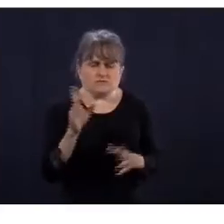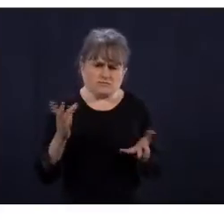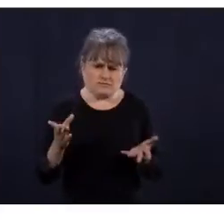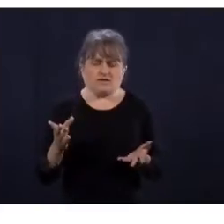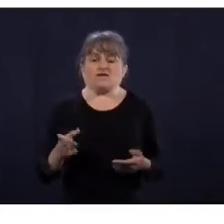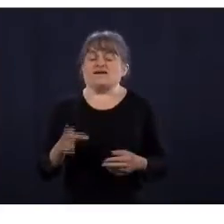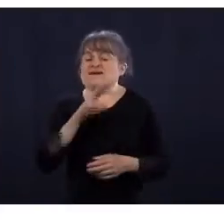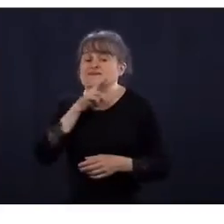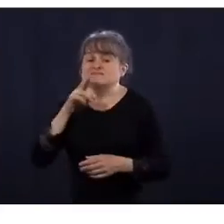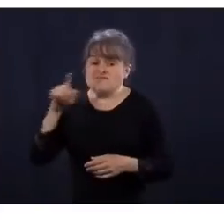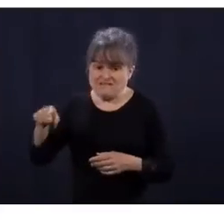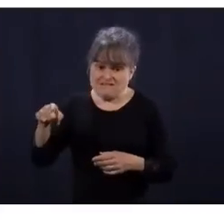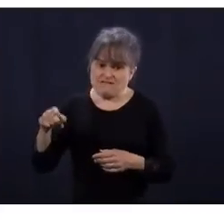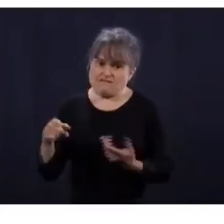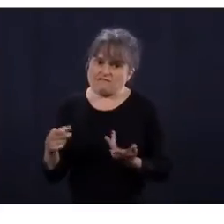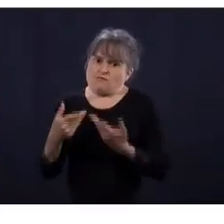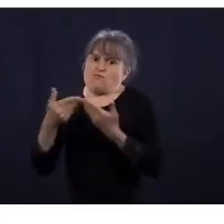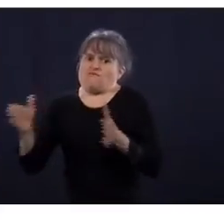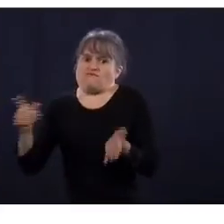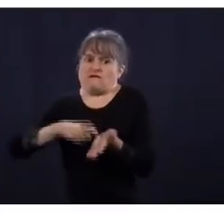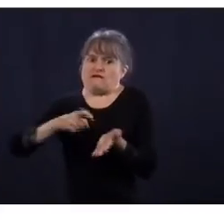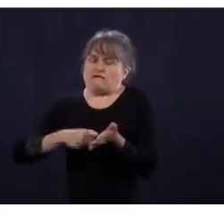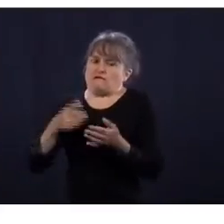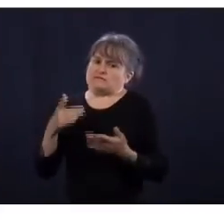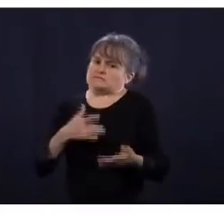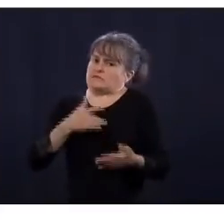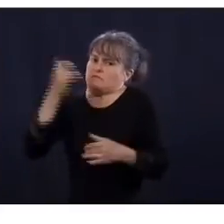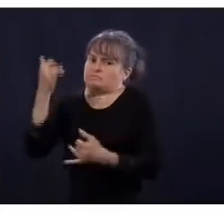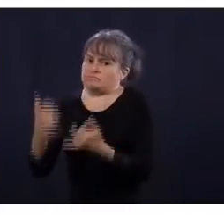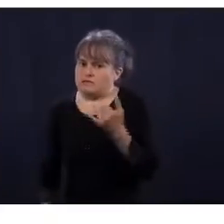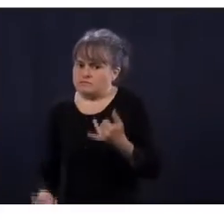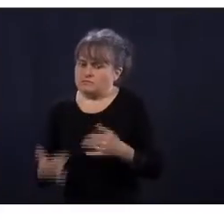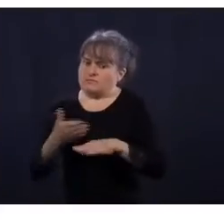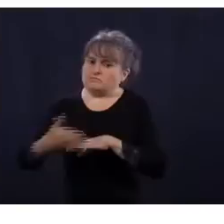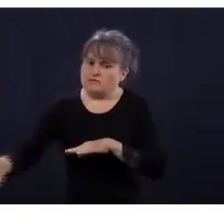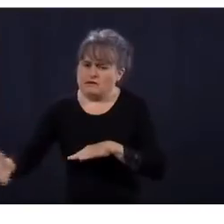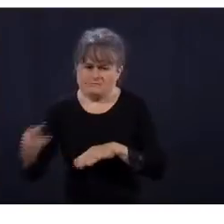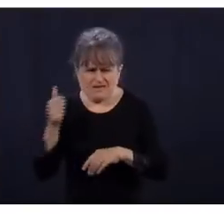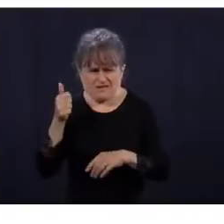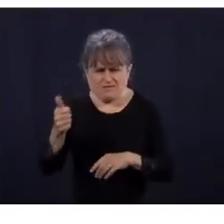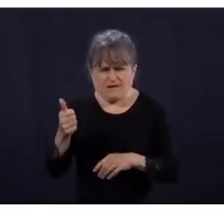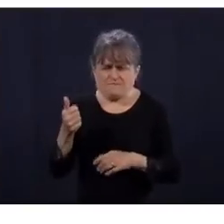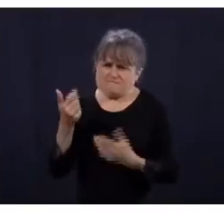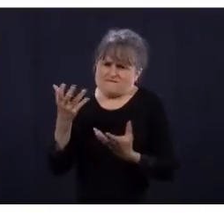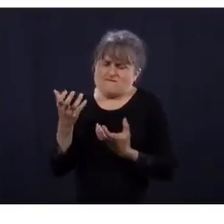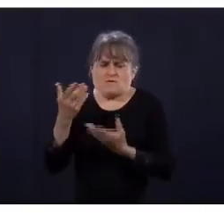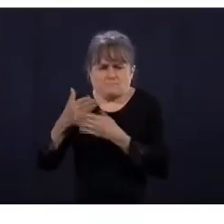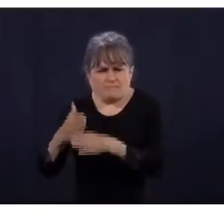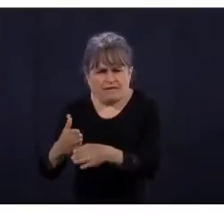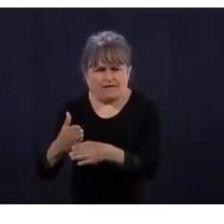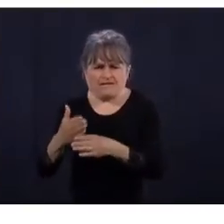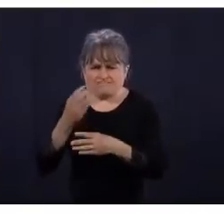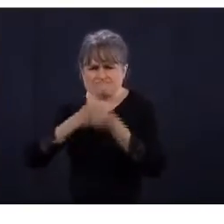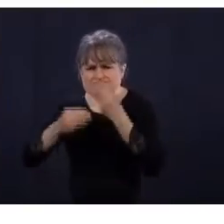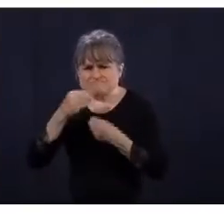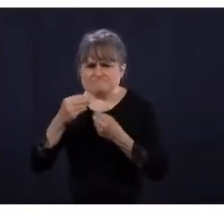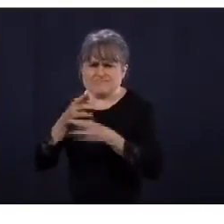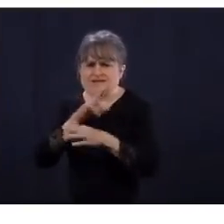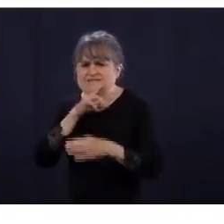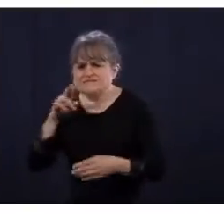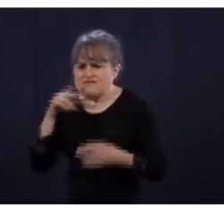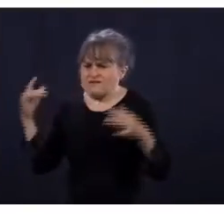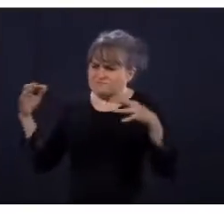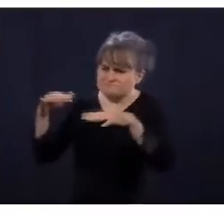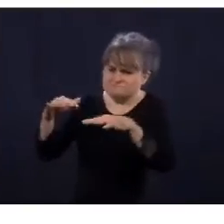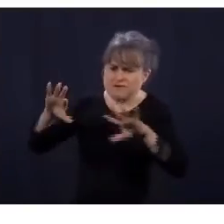les activités qui regroupent des centaines de personnes, les spectacles, ça va prendre encore un certain temps parce que